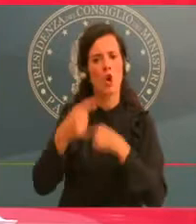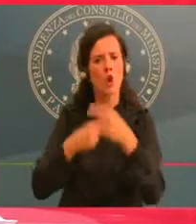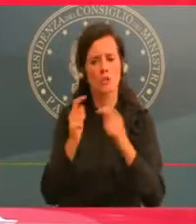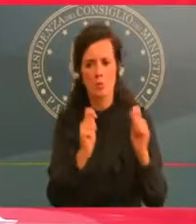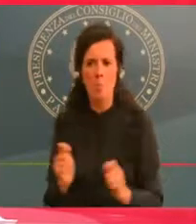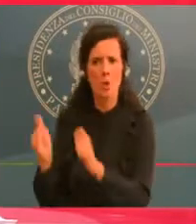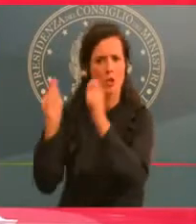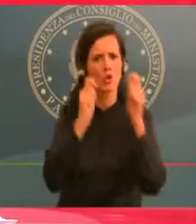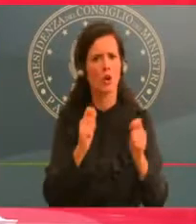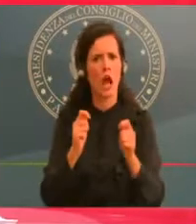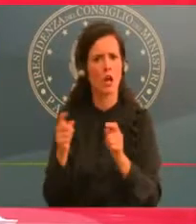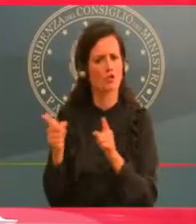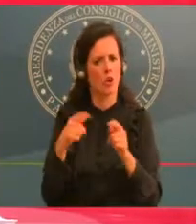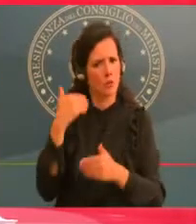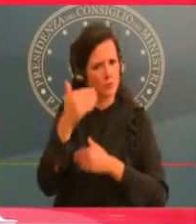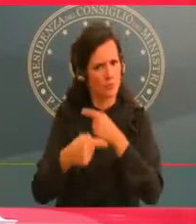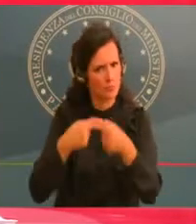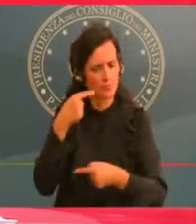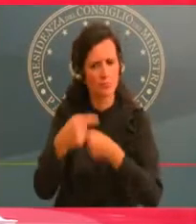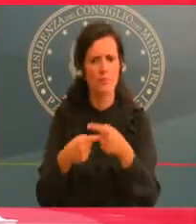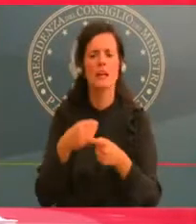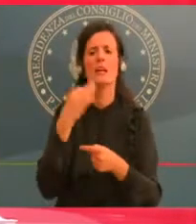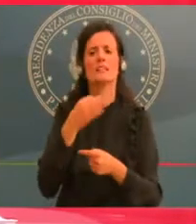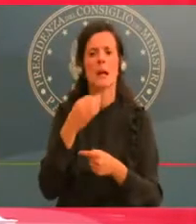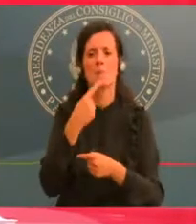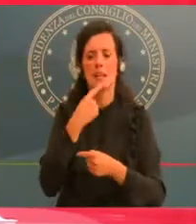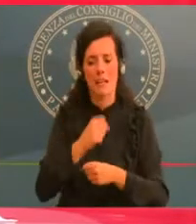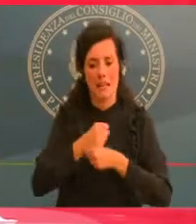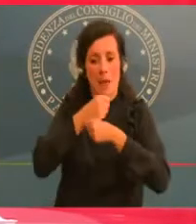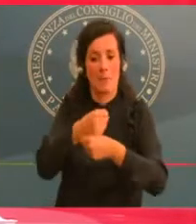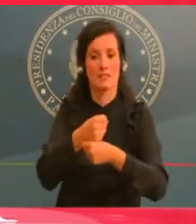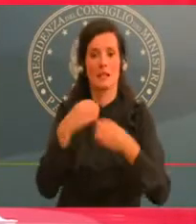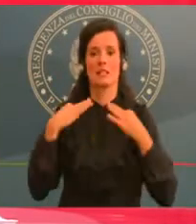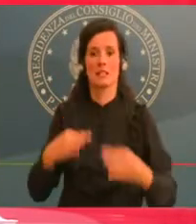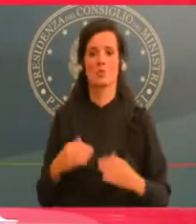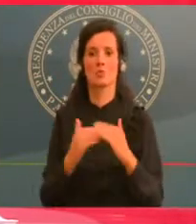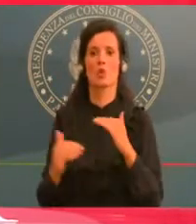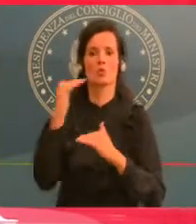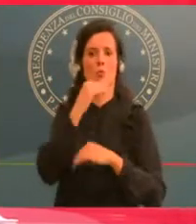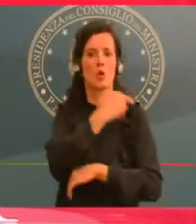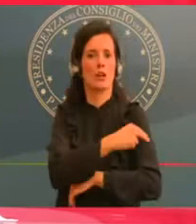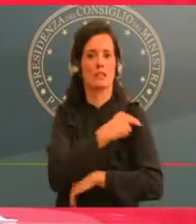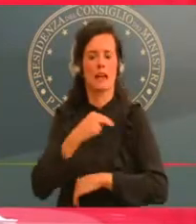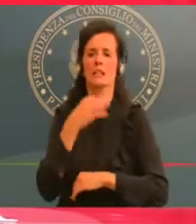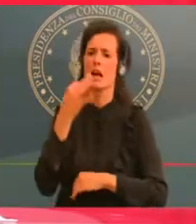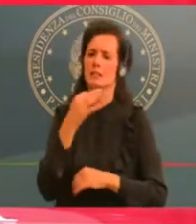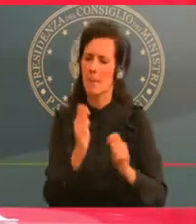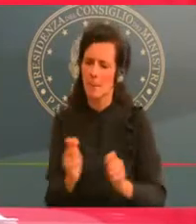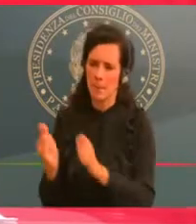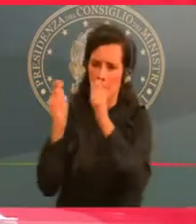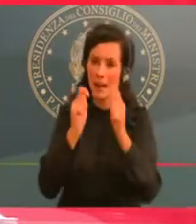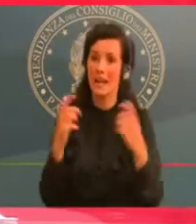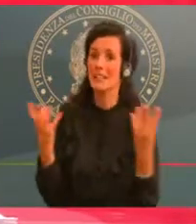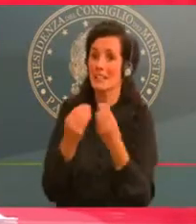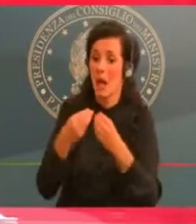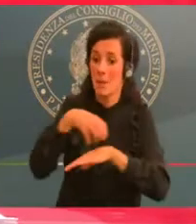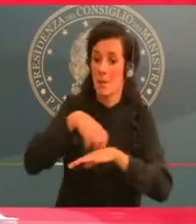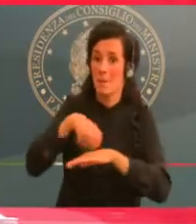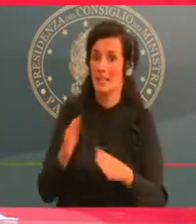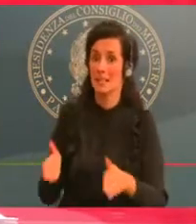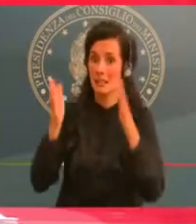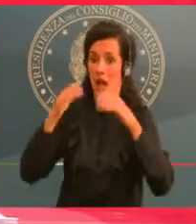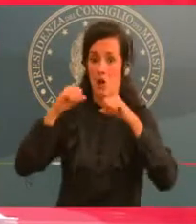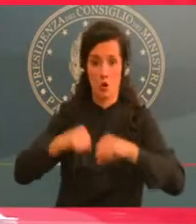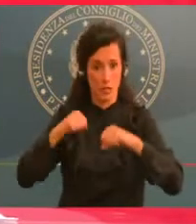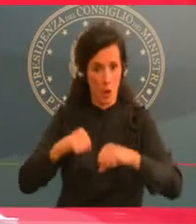del Ministero della Salute e anche i rappresentanti delle regioni. Risultati che poi vengono condivisi anche